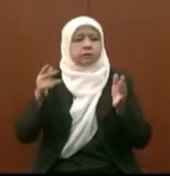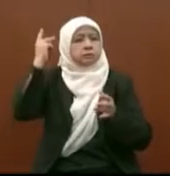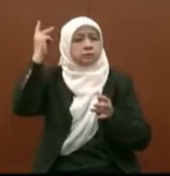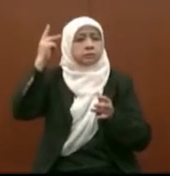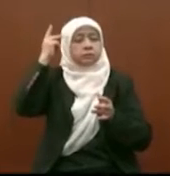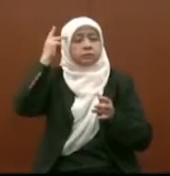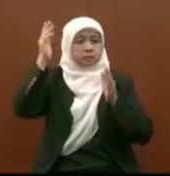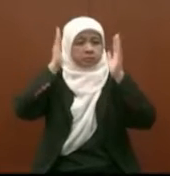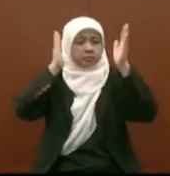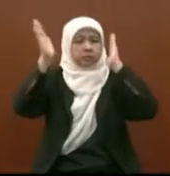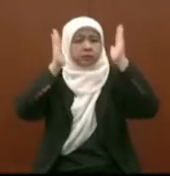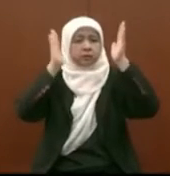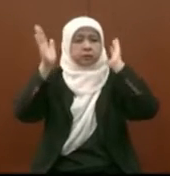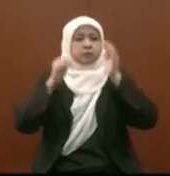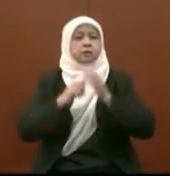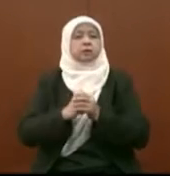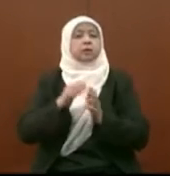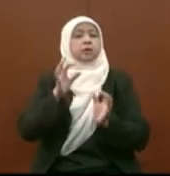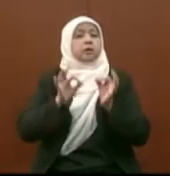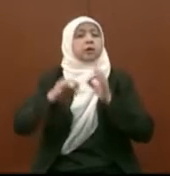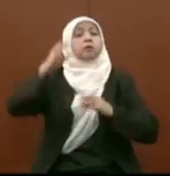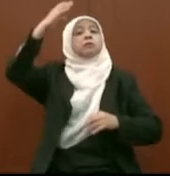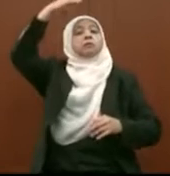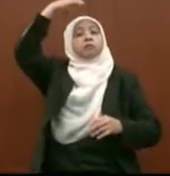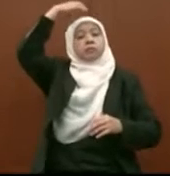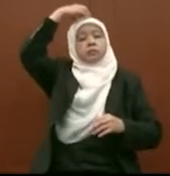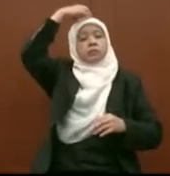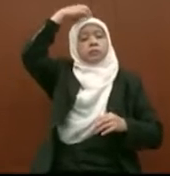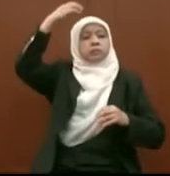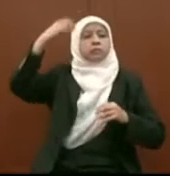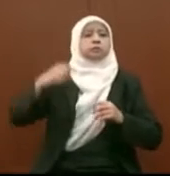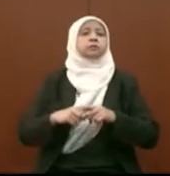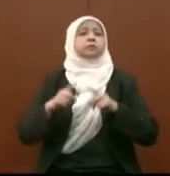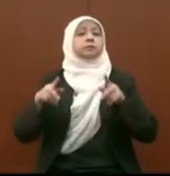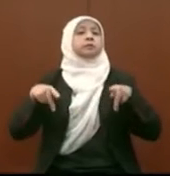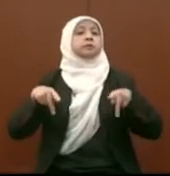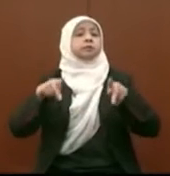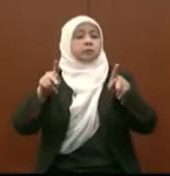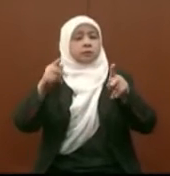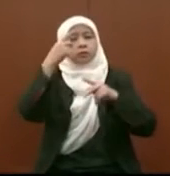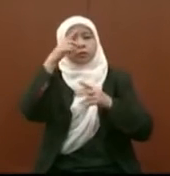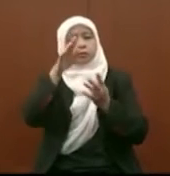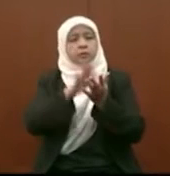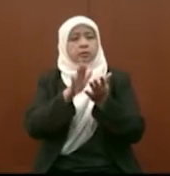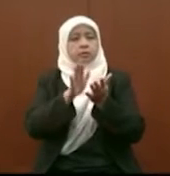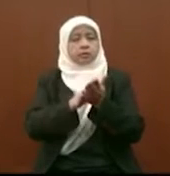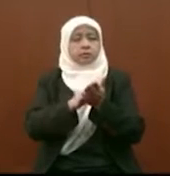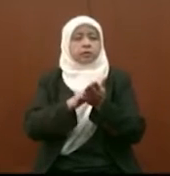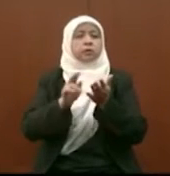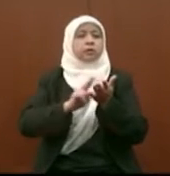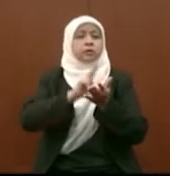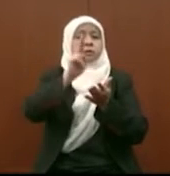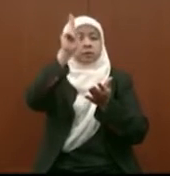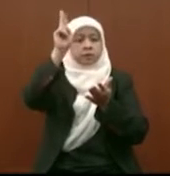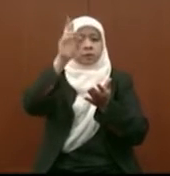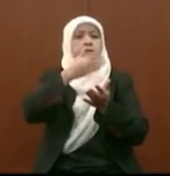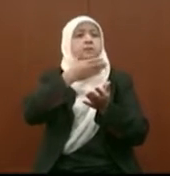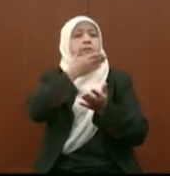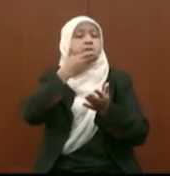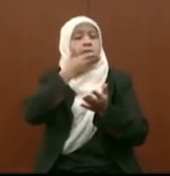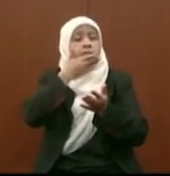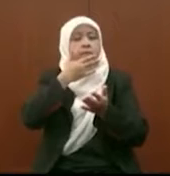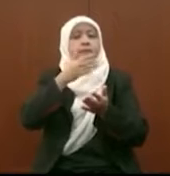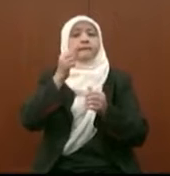kepimpinan Malaysia ini even di Selangor pun kata dia tapi peluang itu ada untuk pelajar-pelajar universiti dan belia dan pekerja sahaja